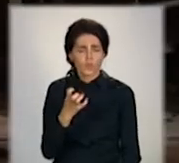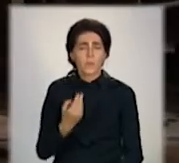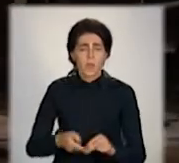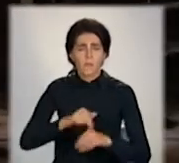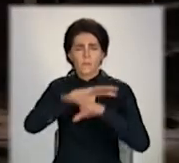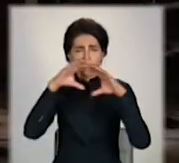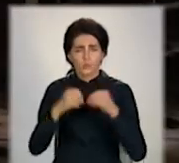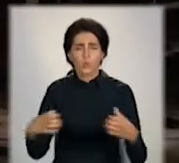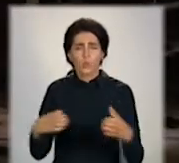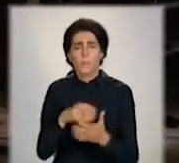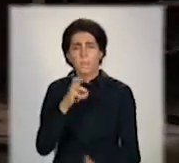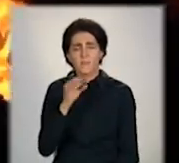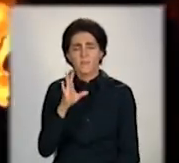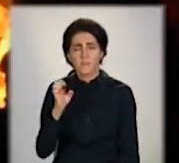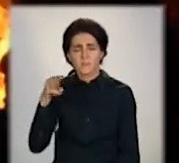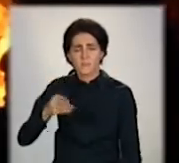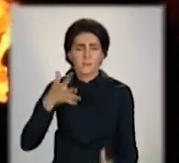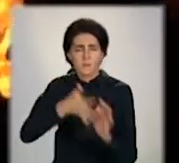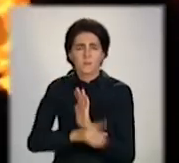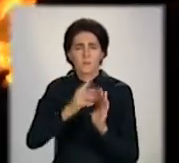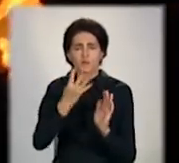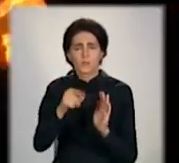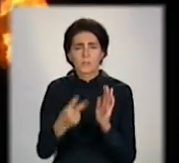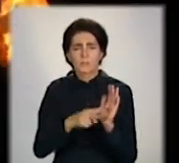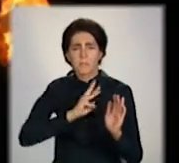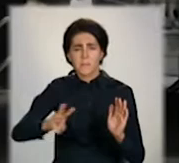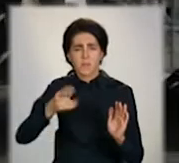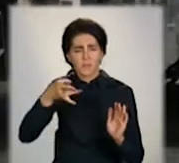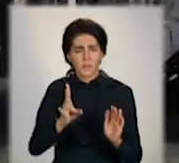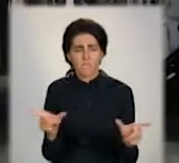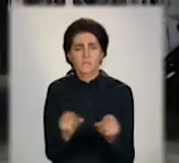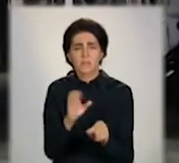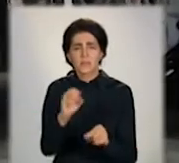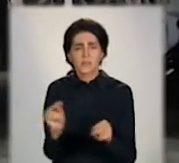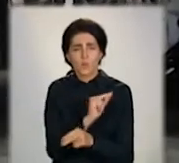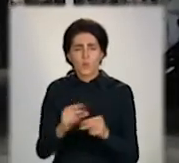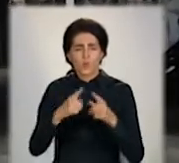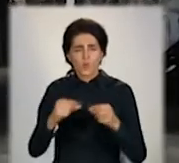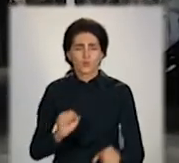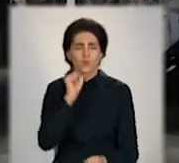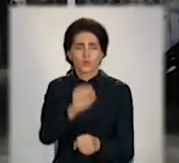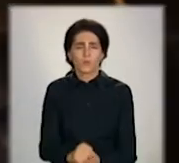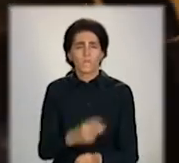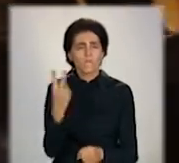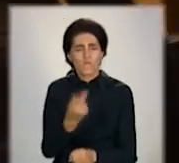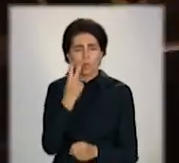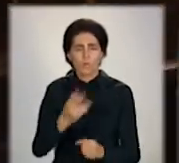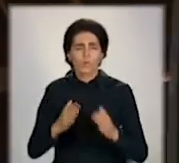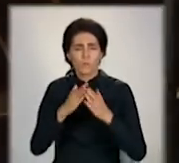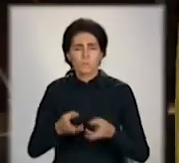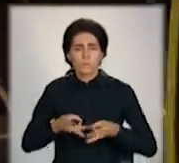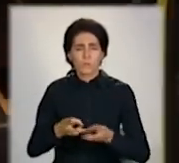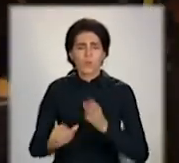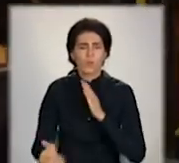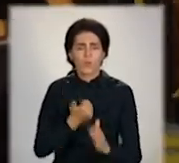все ця група «Метінвест» витратила 4,7 мільйони гривень. Одночасно з ремонтом конвертора зупинили другу домену піч. На ній відновили